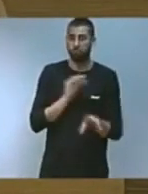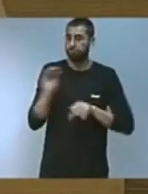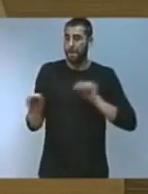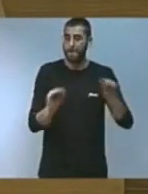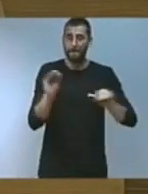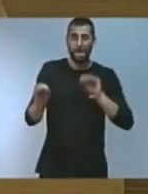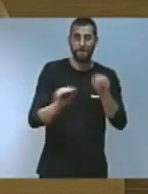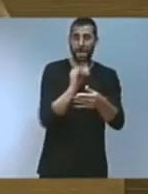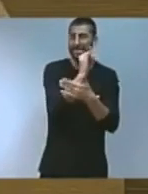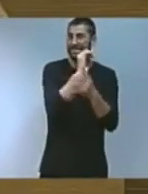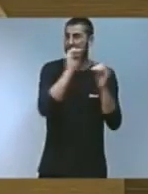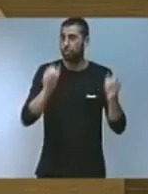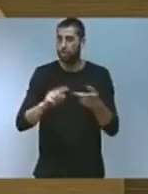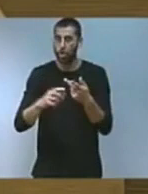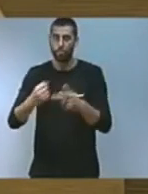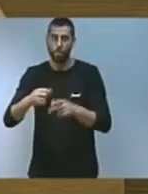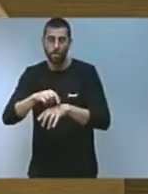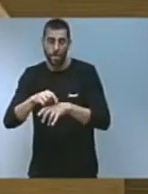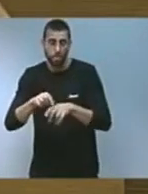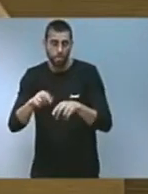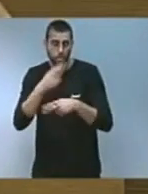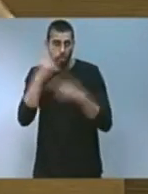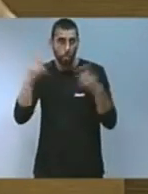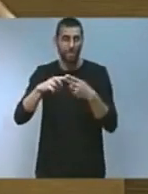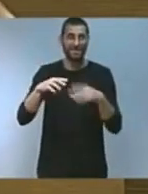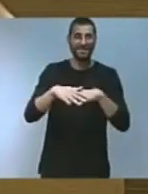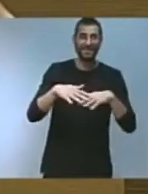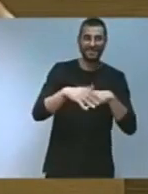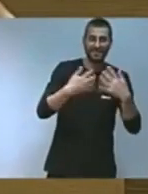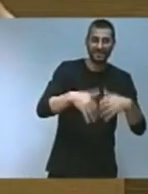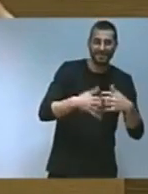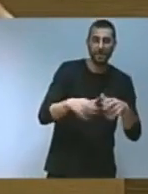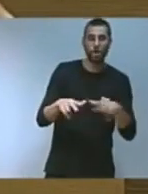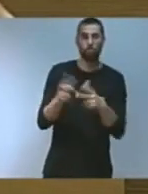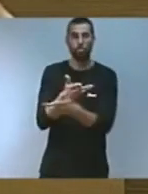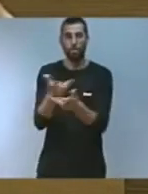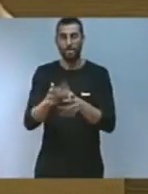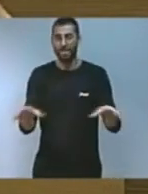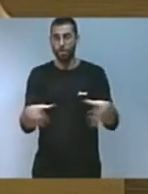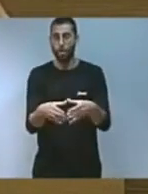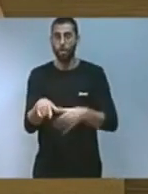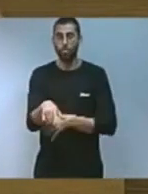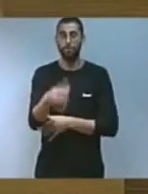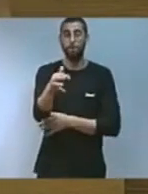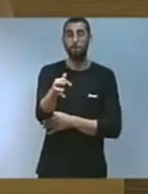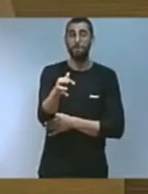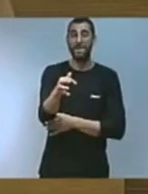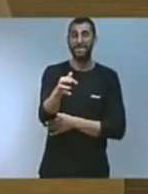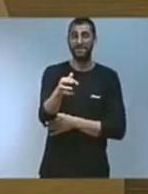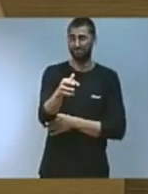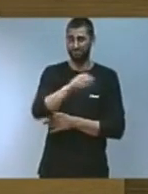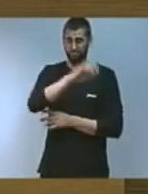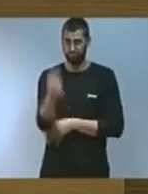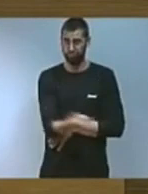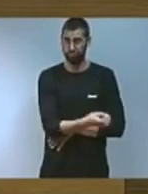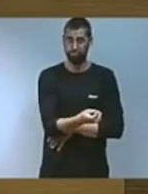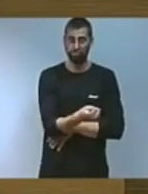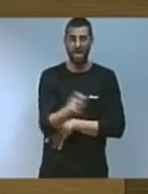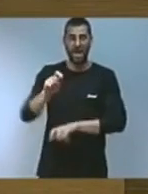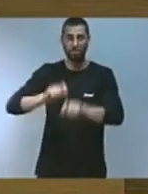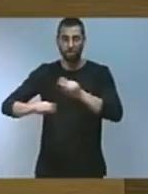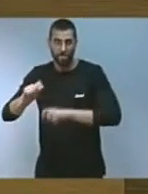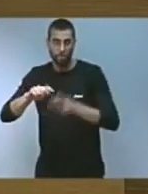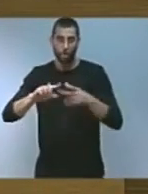institucions, poders públics, teixit social i empresarial, societat en el seu conjunt i en totes les seues expressions associades,